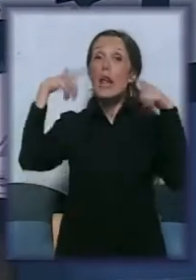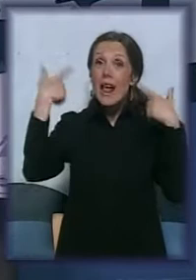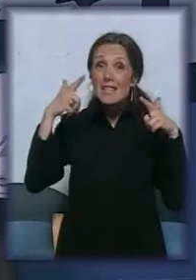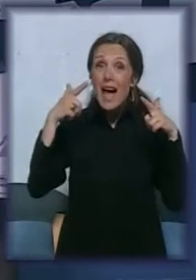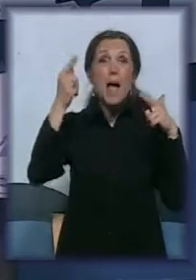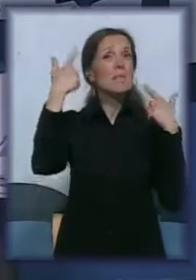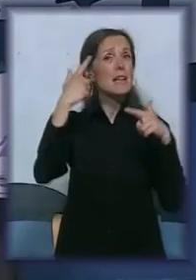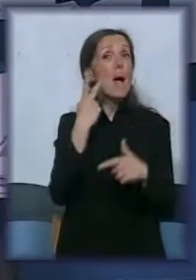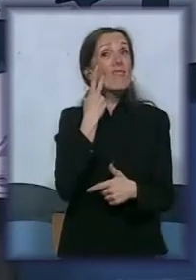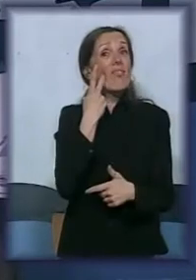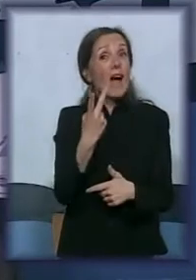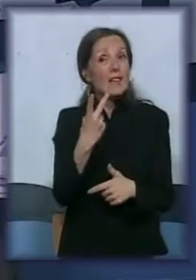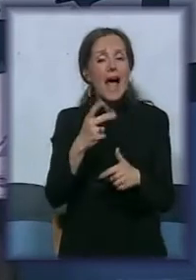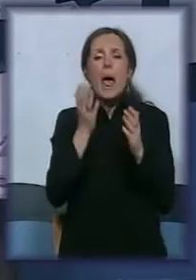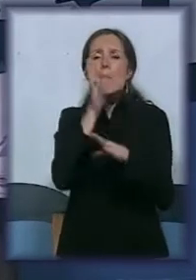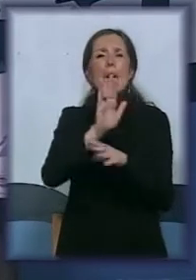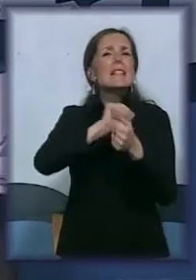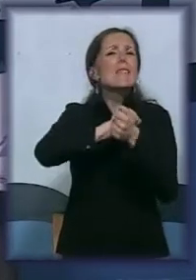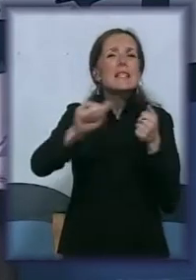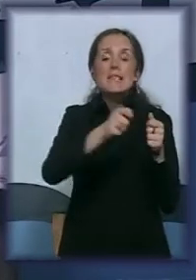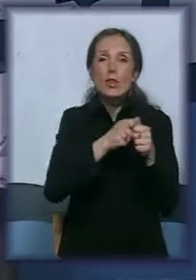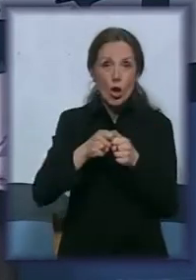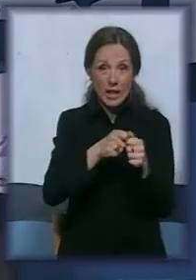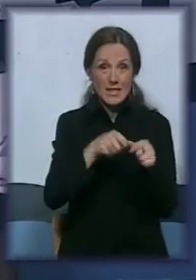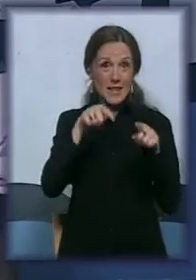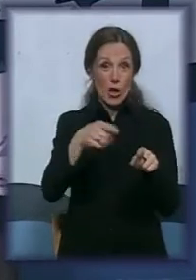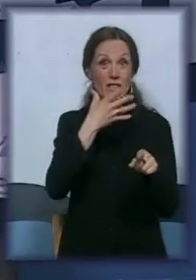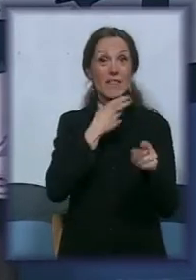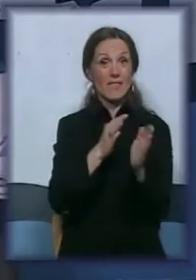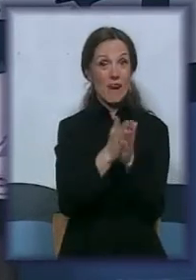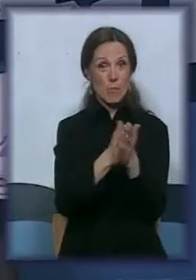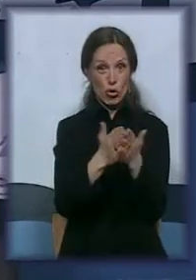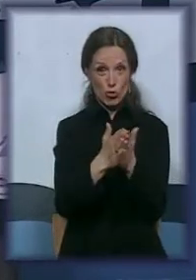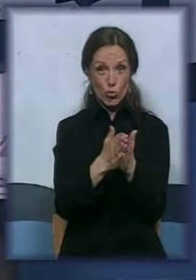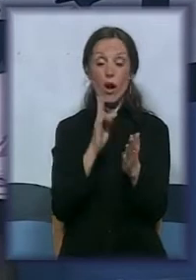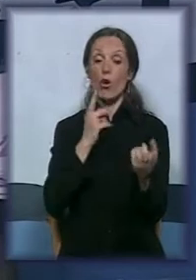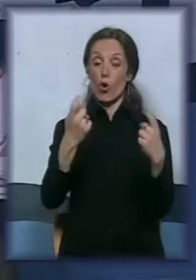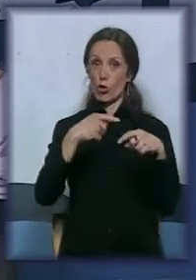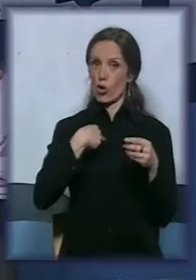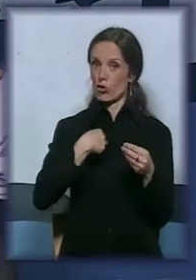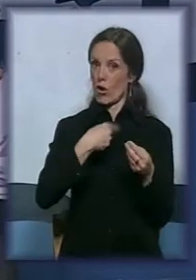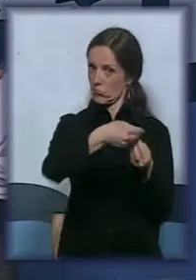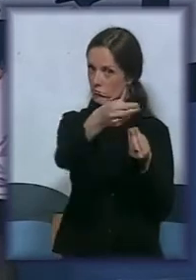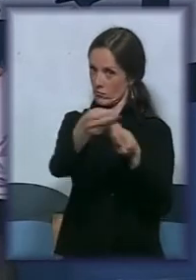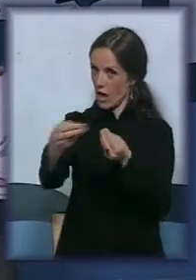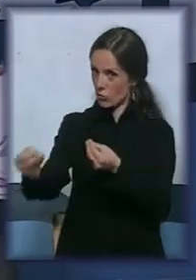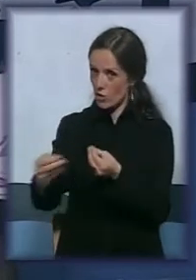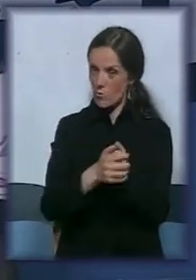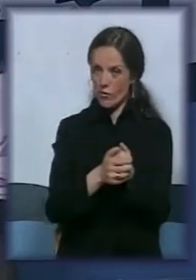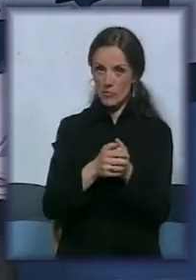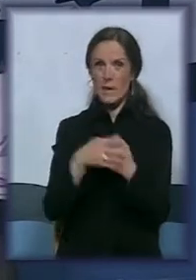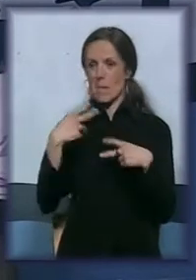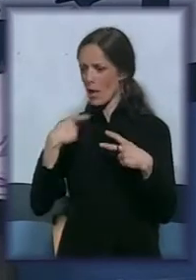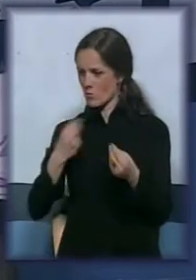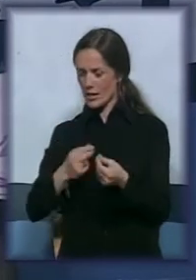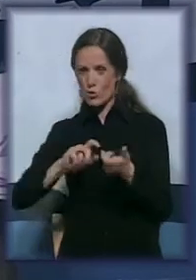predstavnici svih organizacija. Ovdje je ta predivna brošura koju ćete vi dobijati, što se bojim da ću nešto da srušim sad, ali dobro.